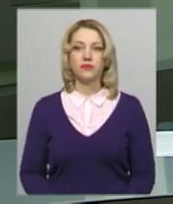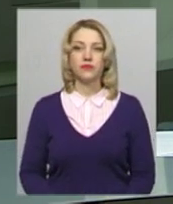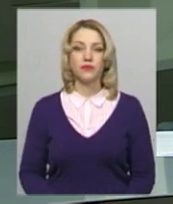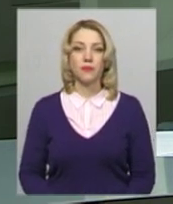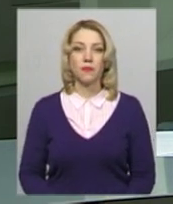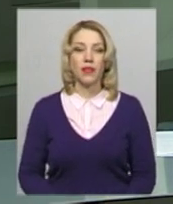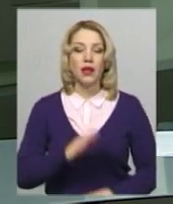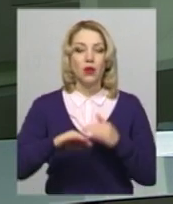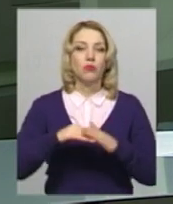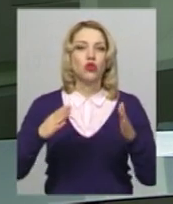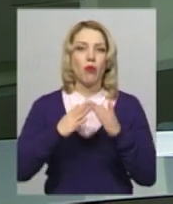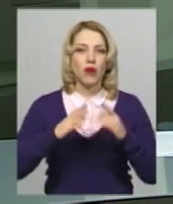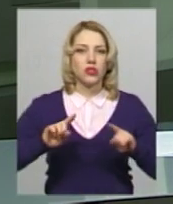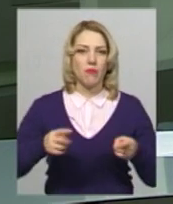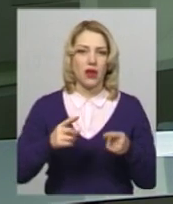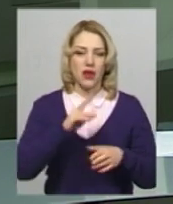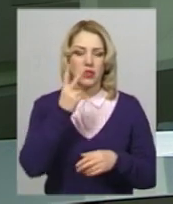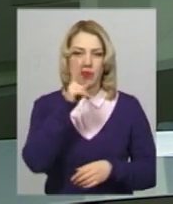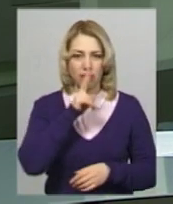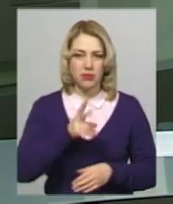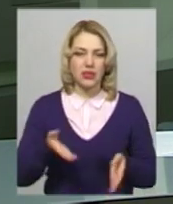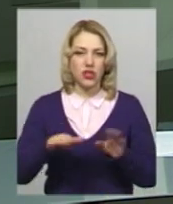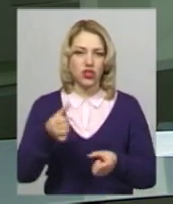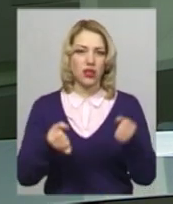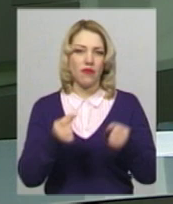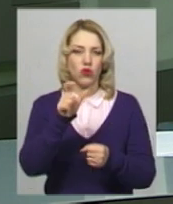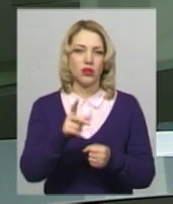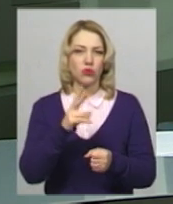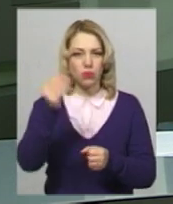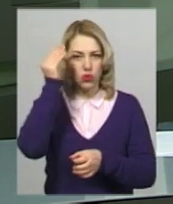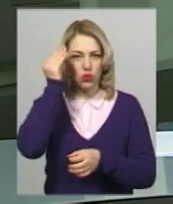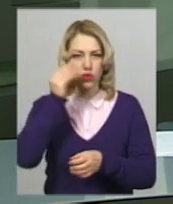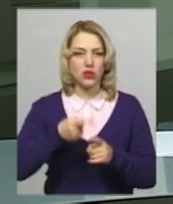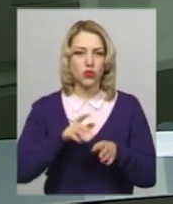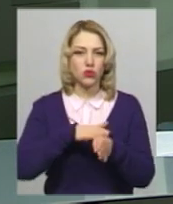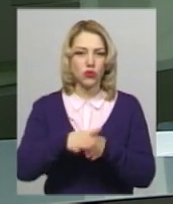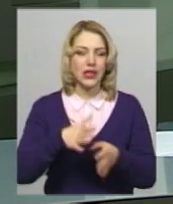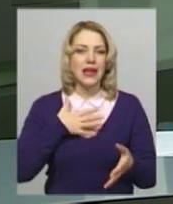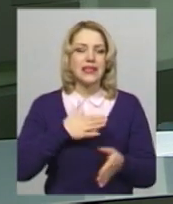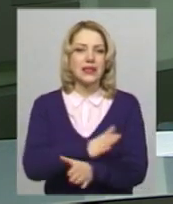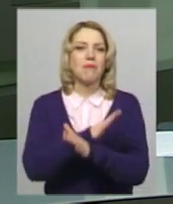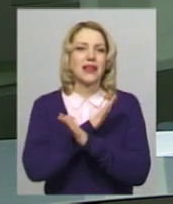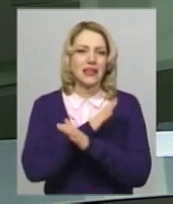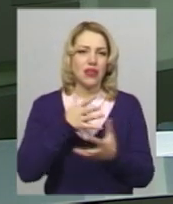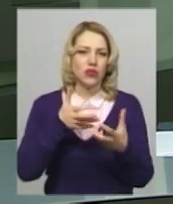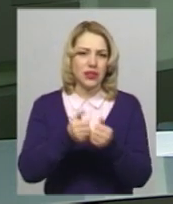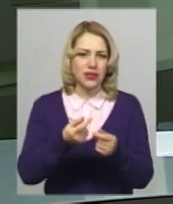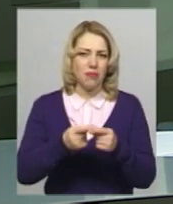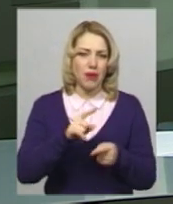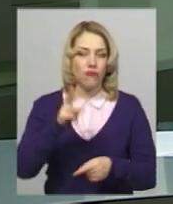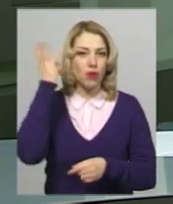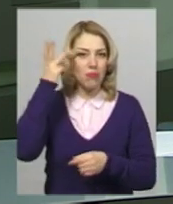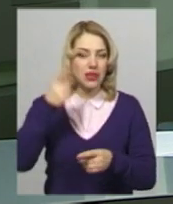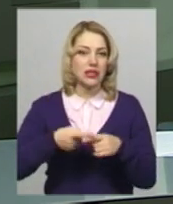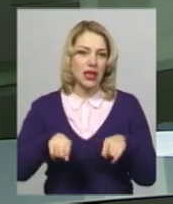Під домашнім арештом на два місяці залишили водія, котрого підозрюють у скоєнні смертельного ДТП у середмісті Хмельницького. Таке